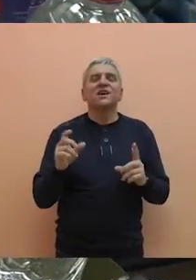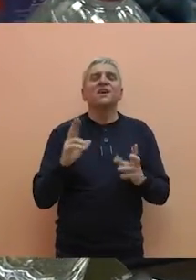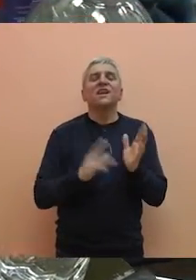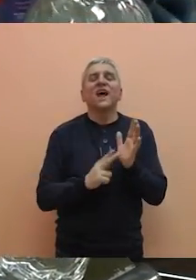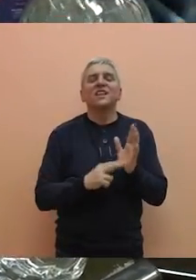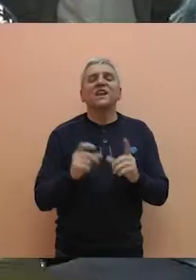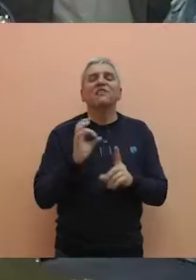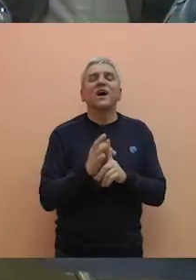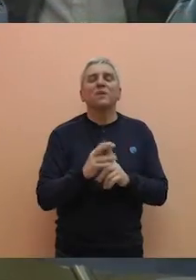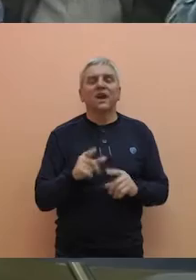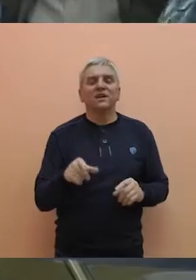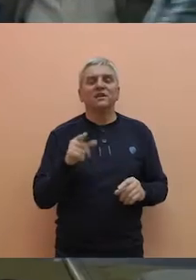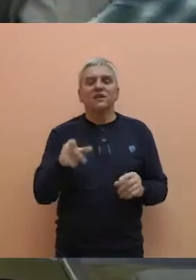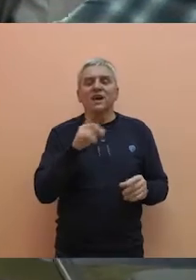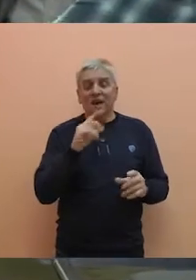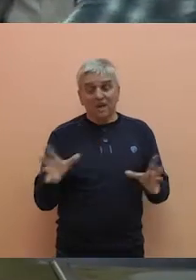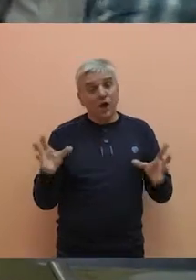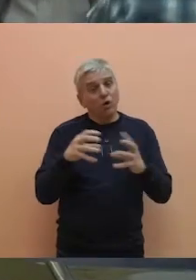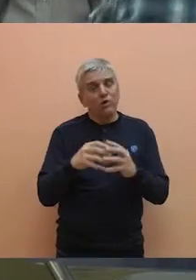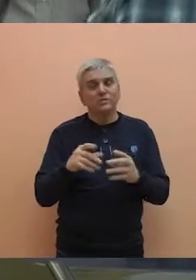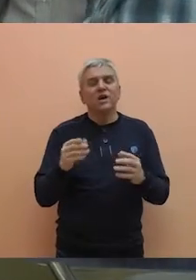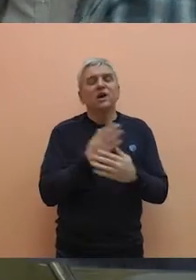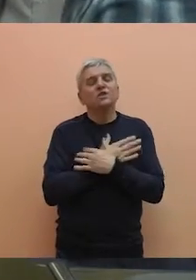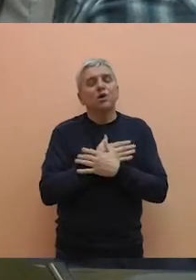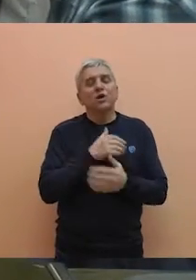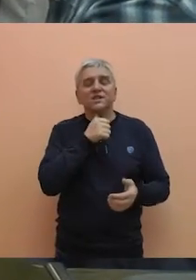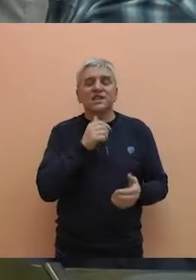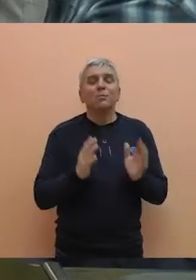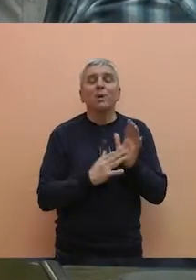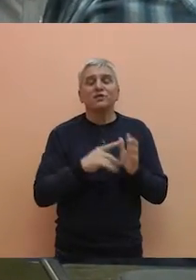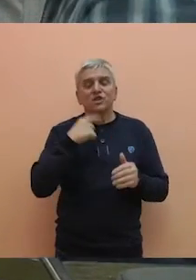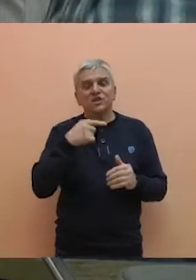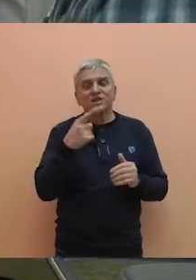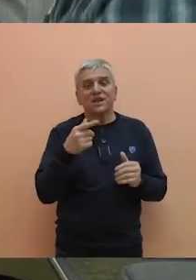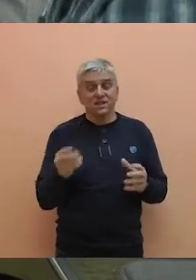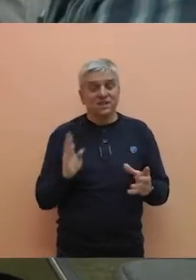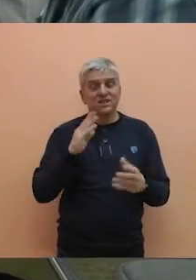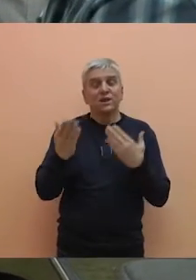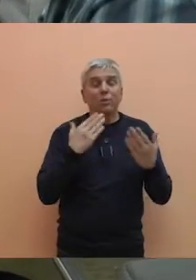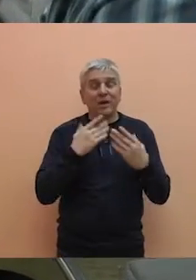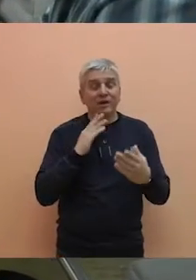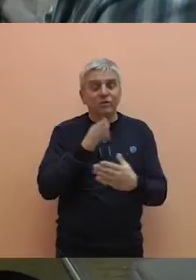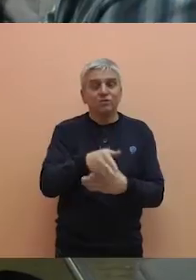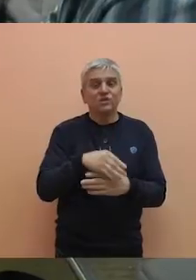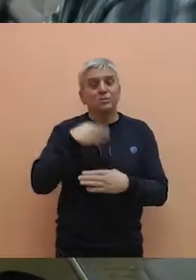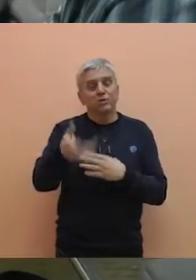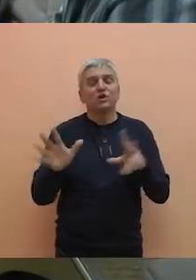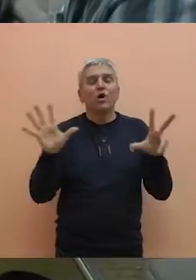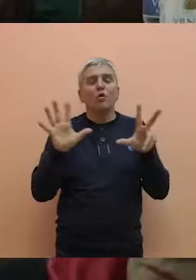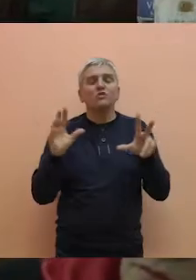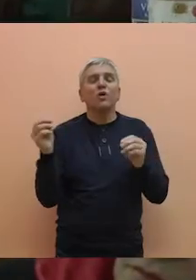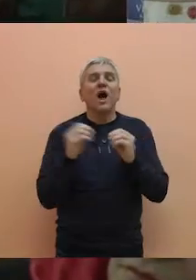Natalija Fabijan. Kada je reč o formiranju koalicije Zlokolica i Medurić kažu da će se u pregovore ući tek nakon 8.